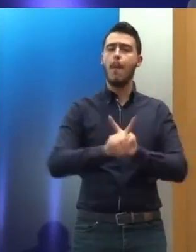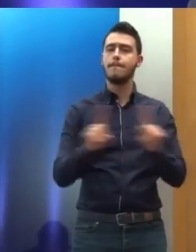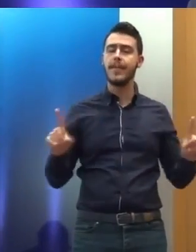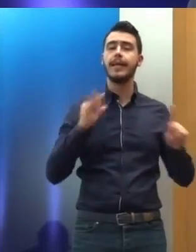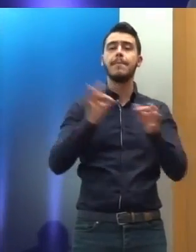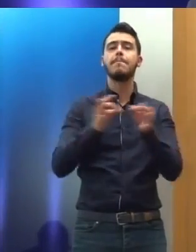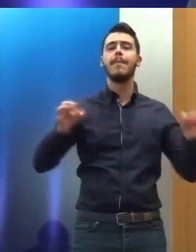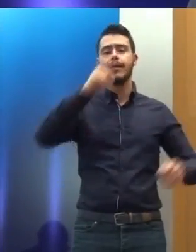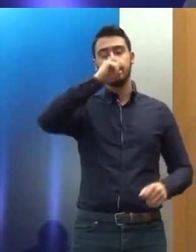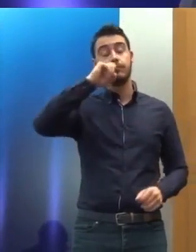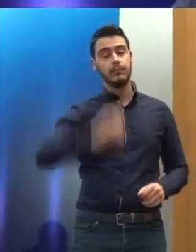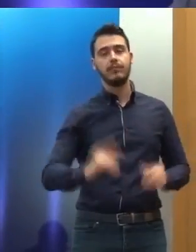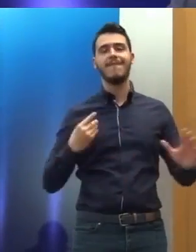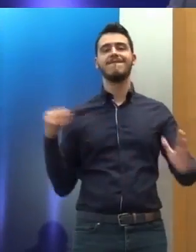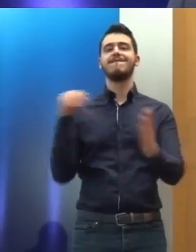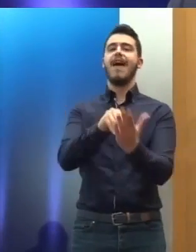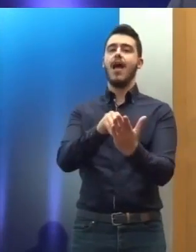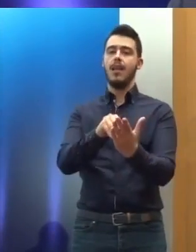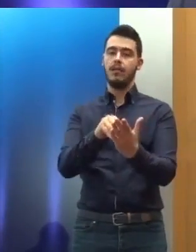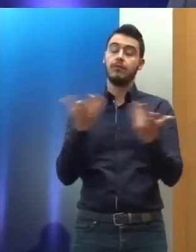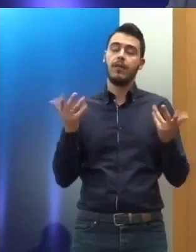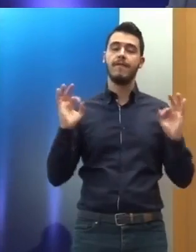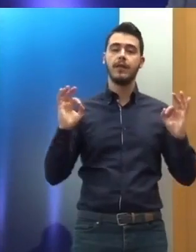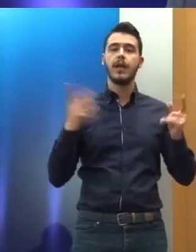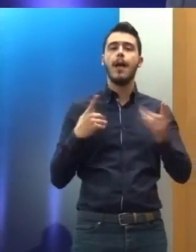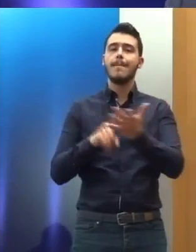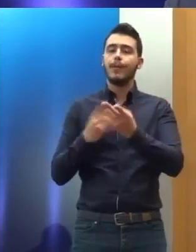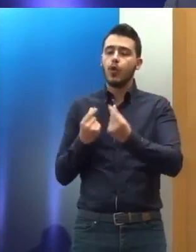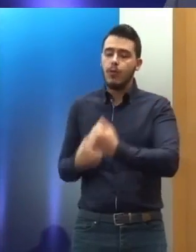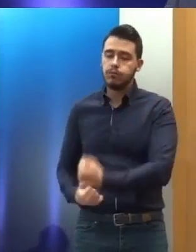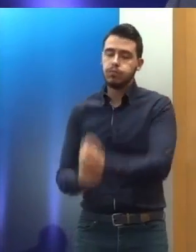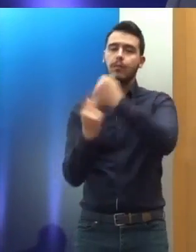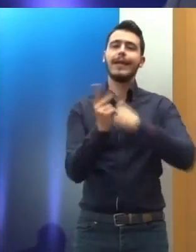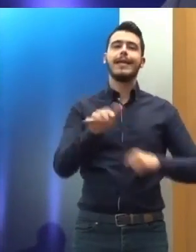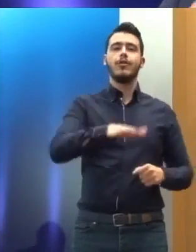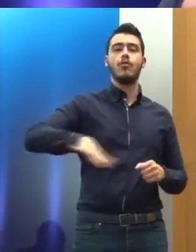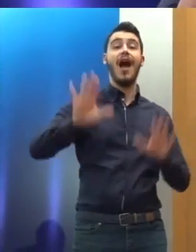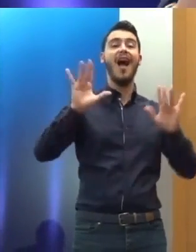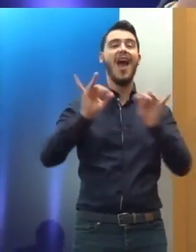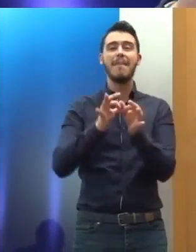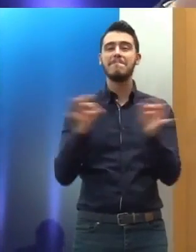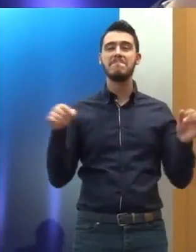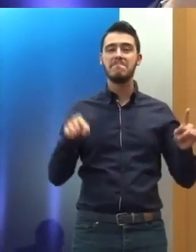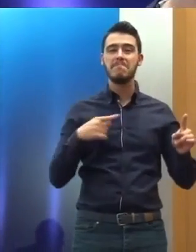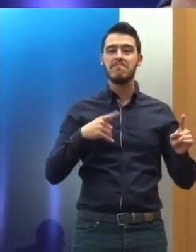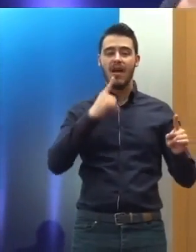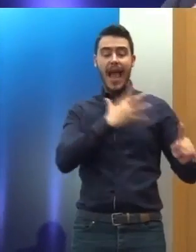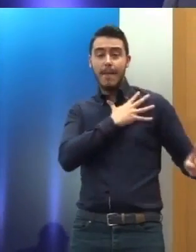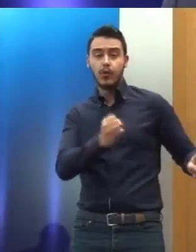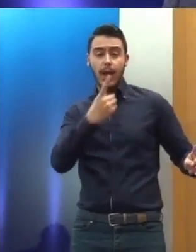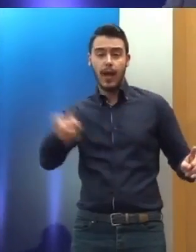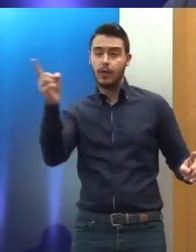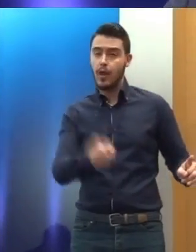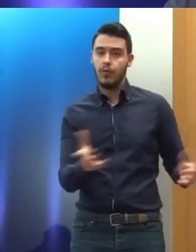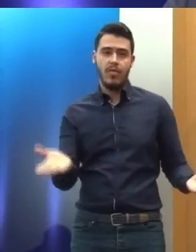ίδιο το σύστημα δεν μπορεί να γίνει λόγος για ικανοποίηση των επιμέρους αξιώσεων. Είναι όμως ύποπτα τα μέτρα αυτά. Διότι αντιδίθεται στην ίδια τη